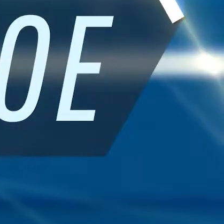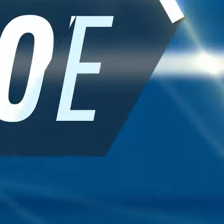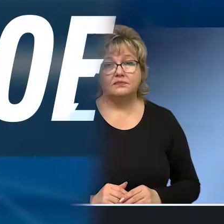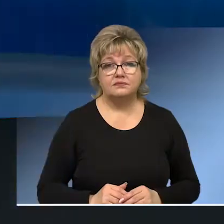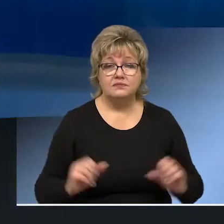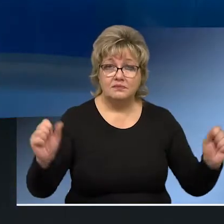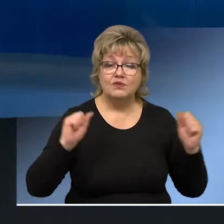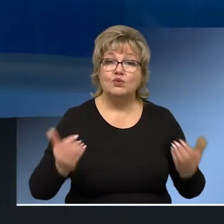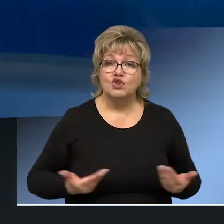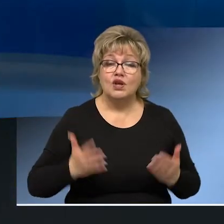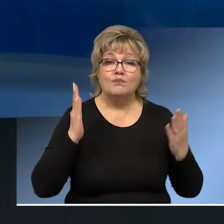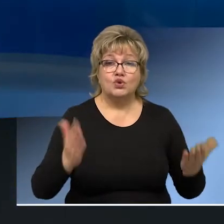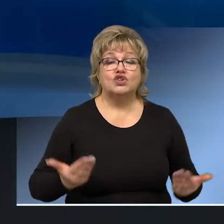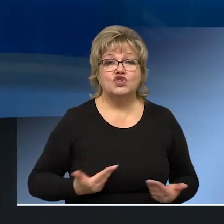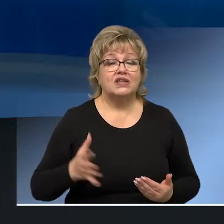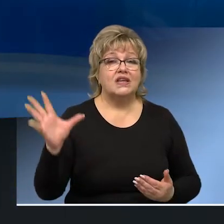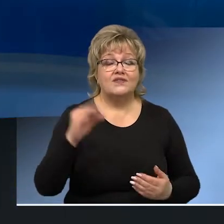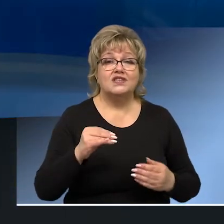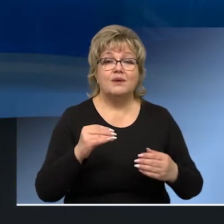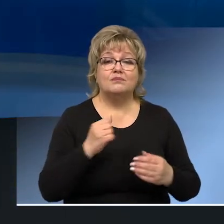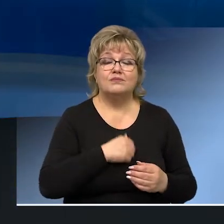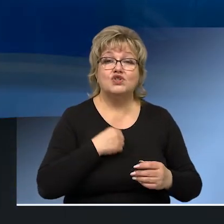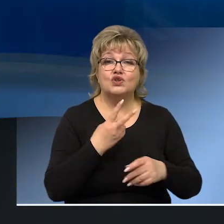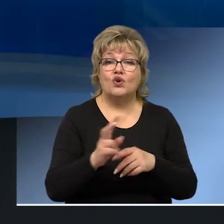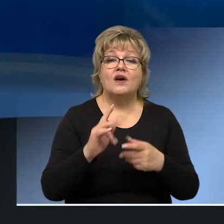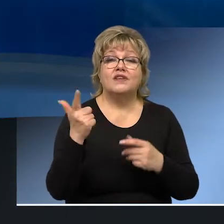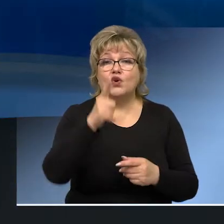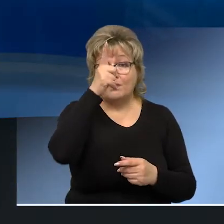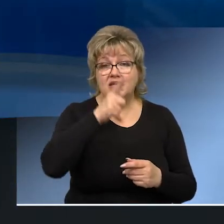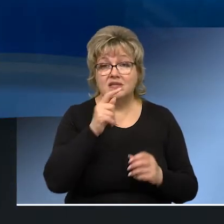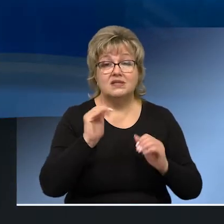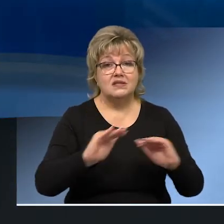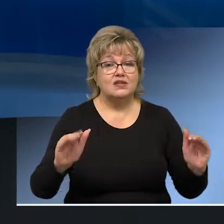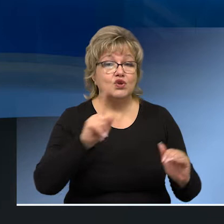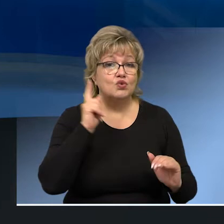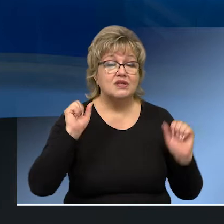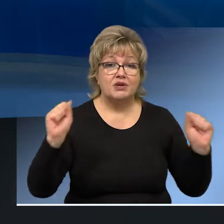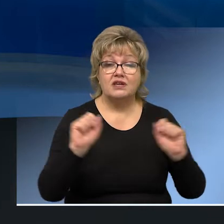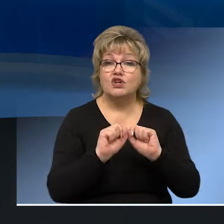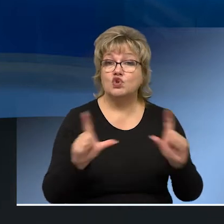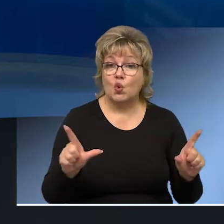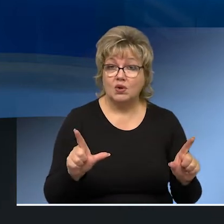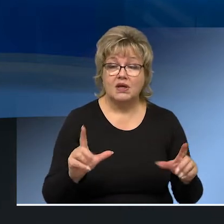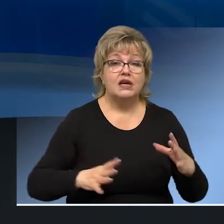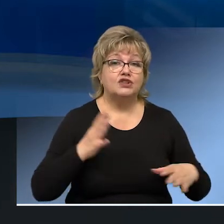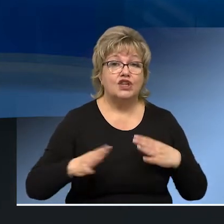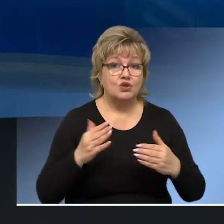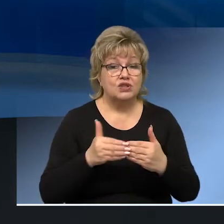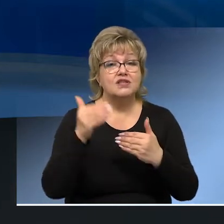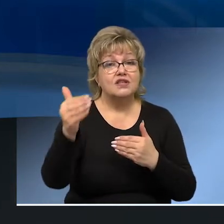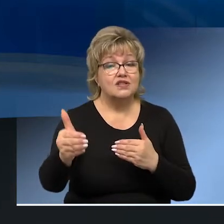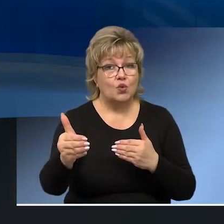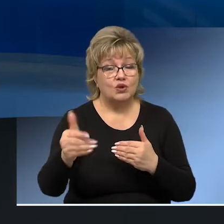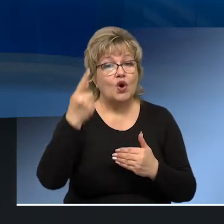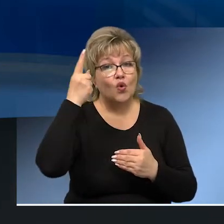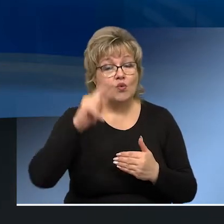Спорт жив и будет жить назло всем вирусам. Второй месяц воспитанники сальской детско-юношеской спортивной школы тренируются